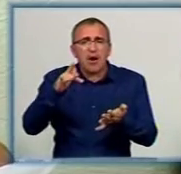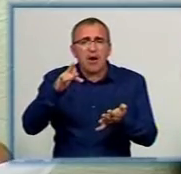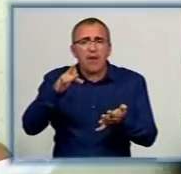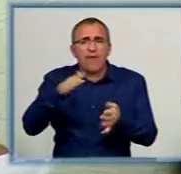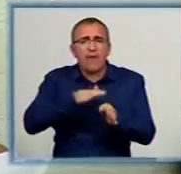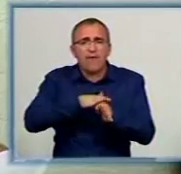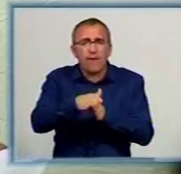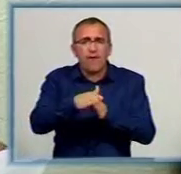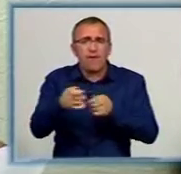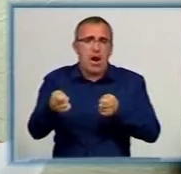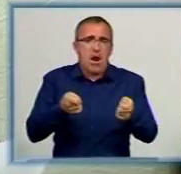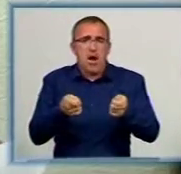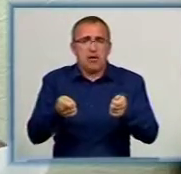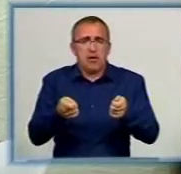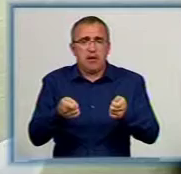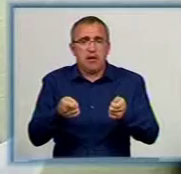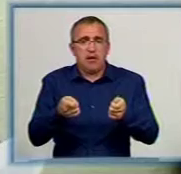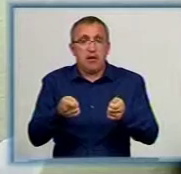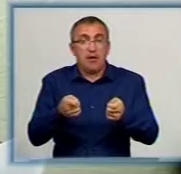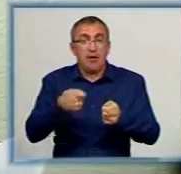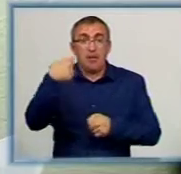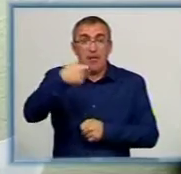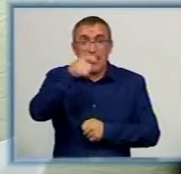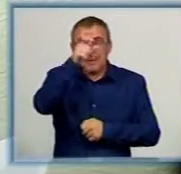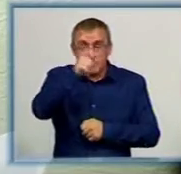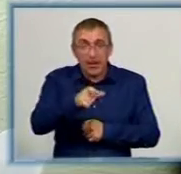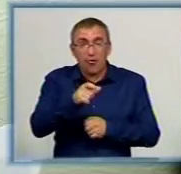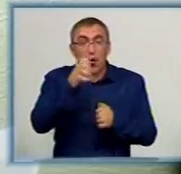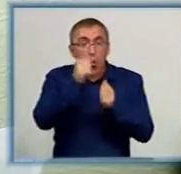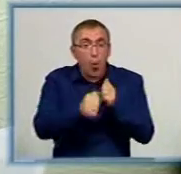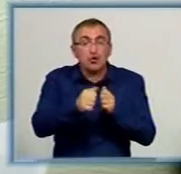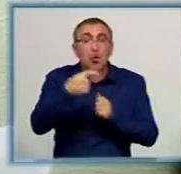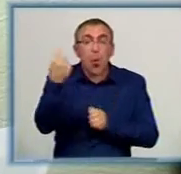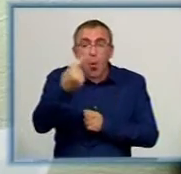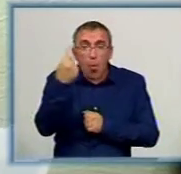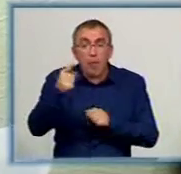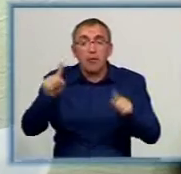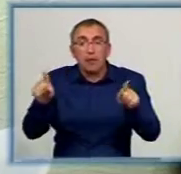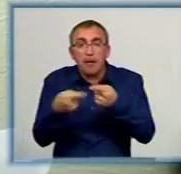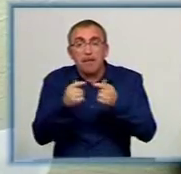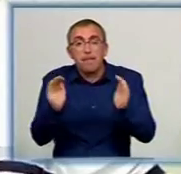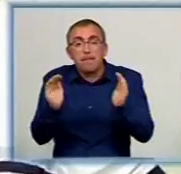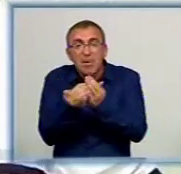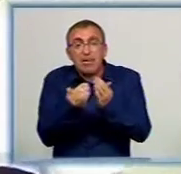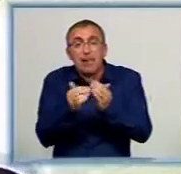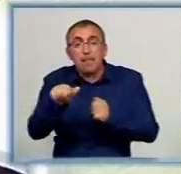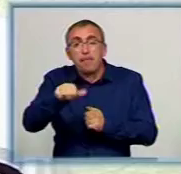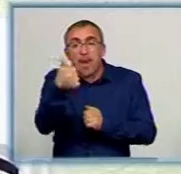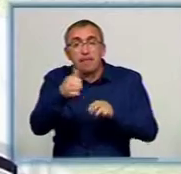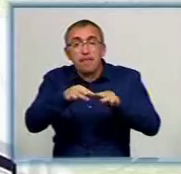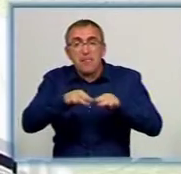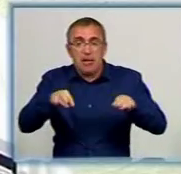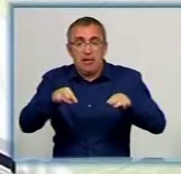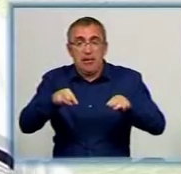виконавчої влади. Тобто, фактично, президент в кожній області створює міні-прем'єр-міністра. В такому